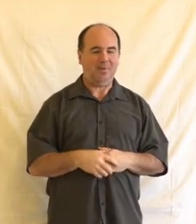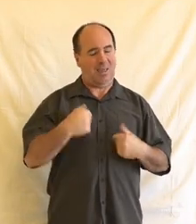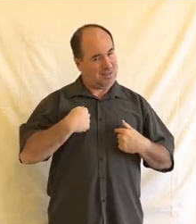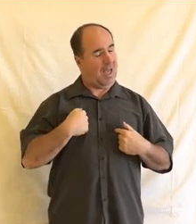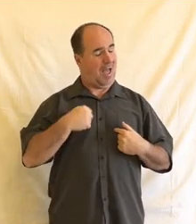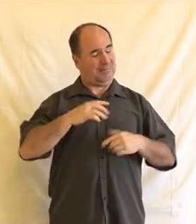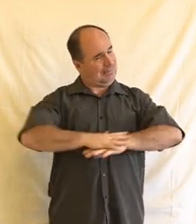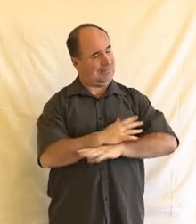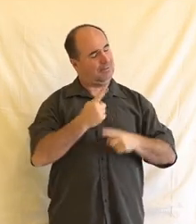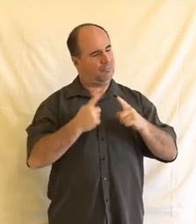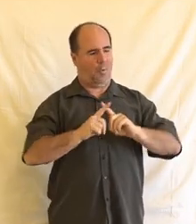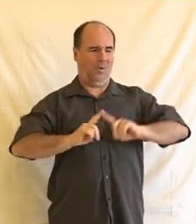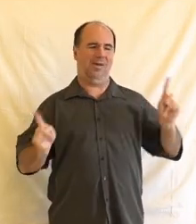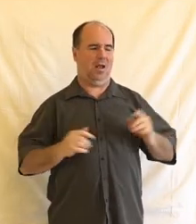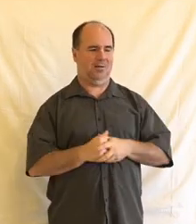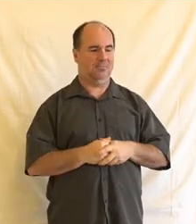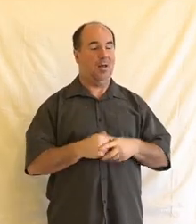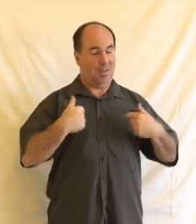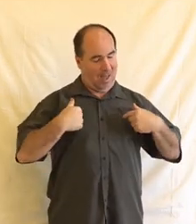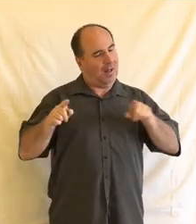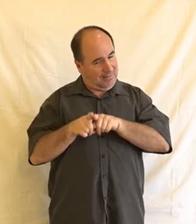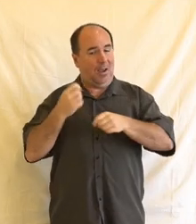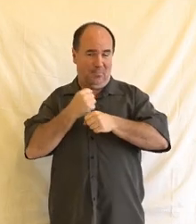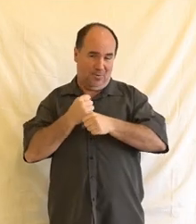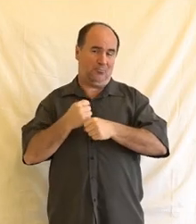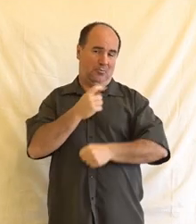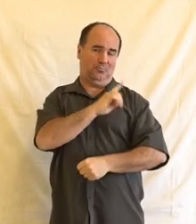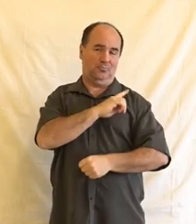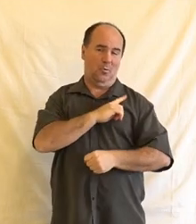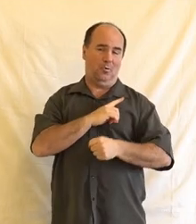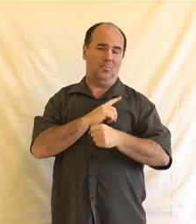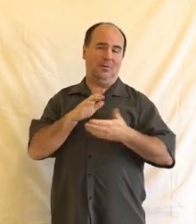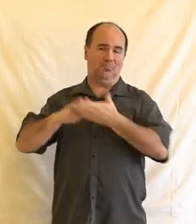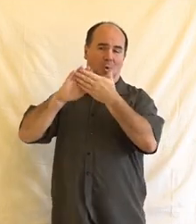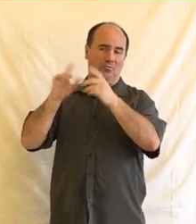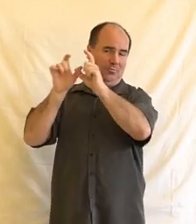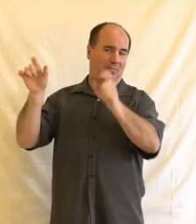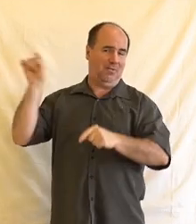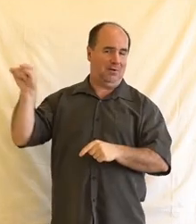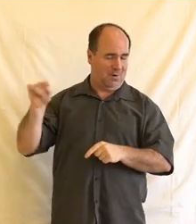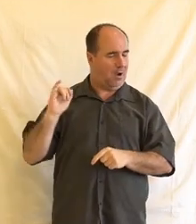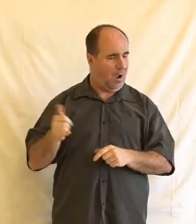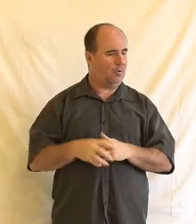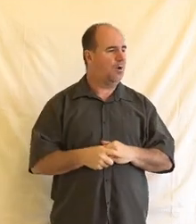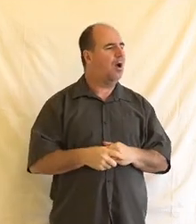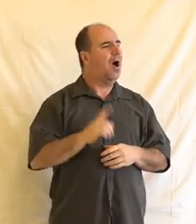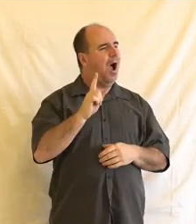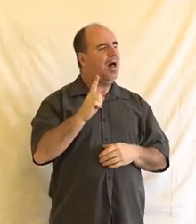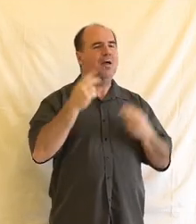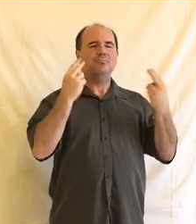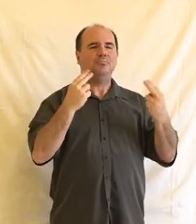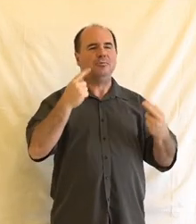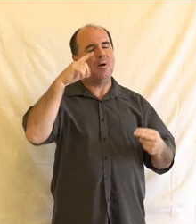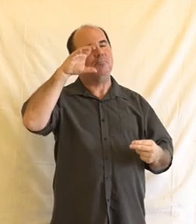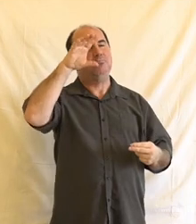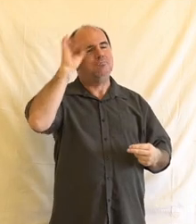jinak. A nejenom teda proto, že pracuju ve společnosti, která tohle to dělá taky, ale myslím si, že je potřeba pochopit to pozadí